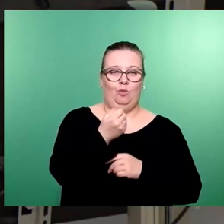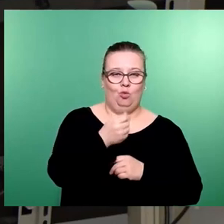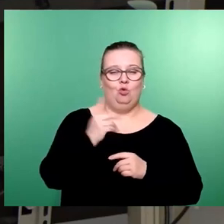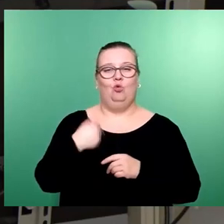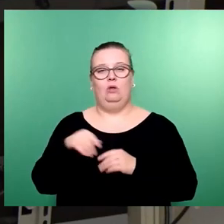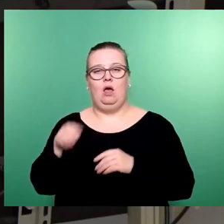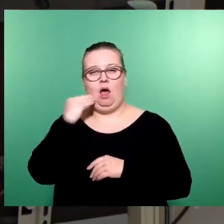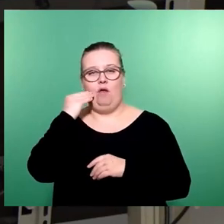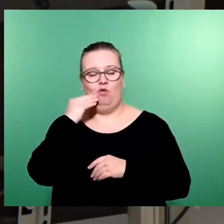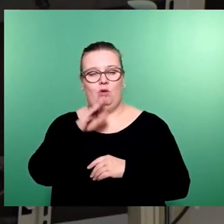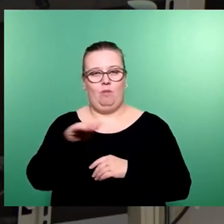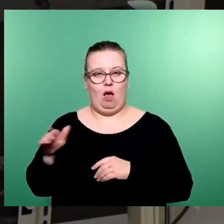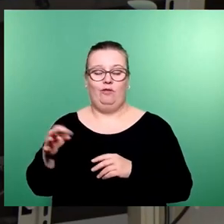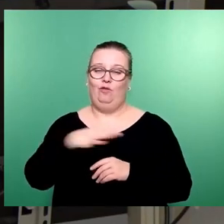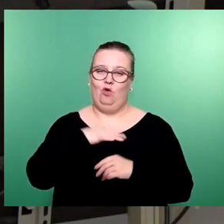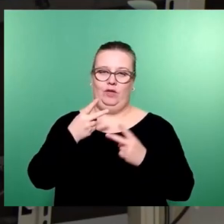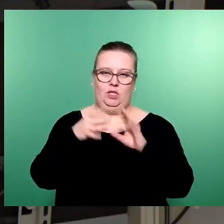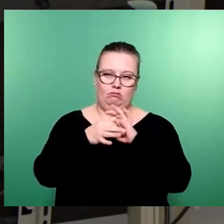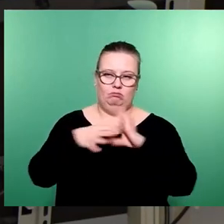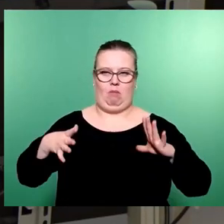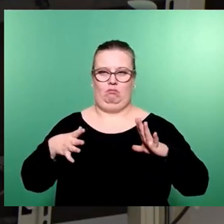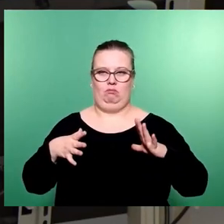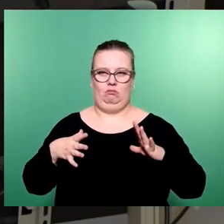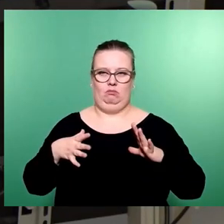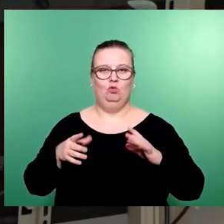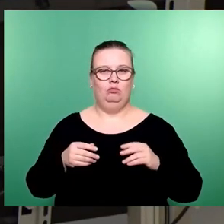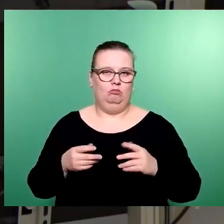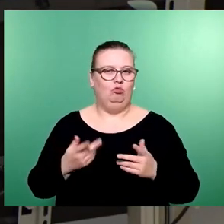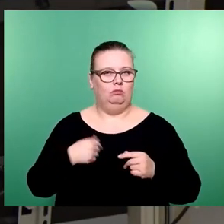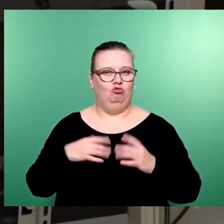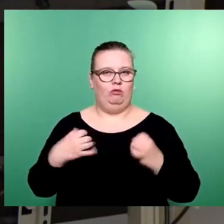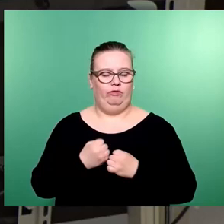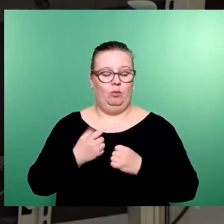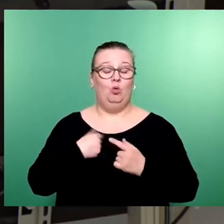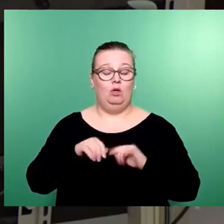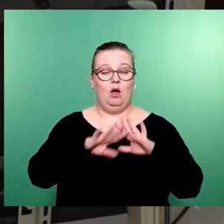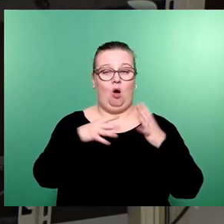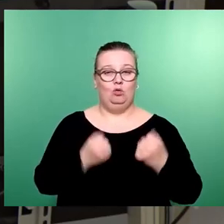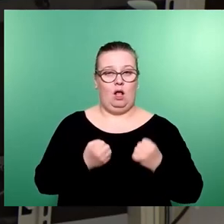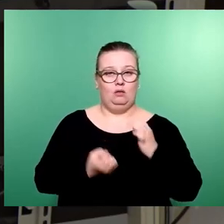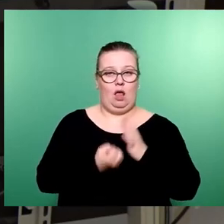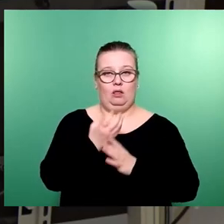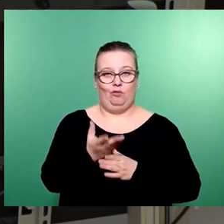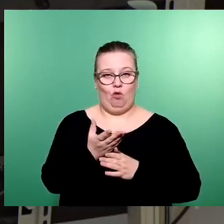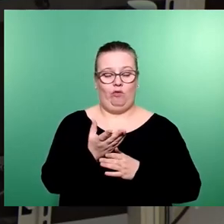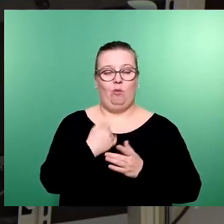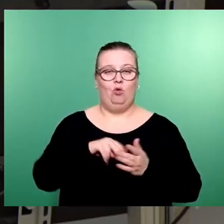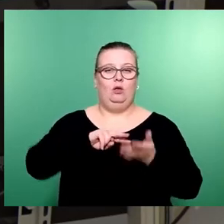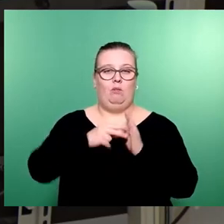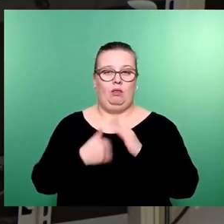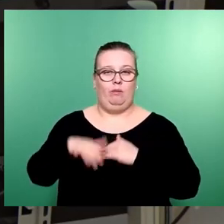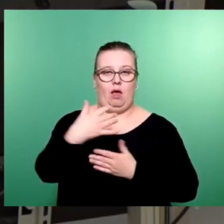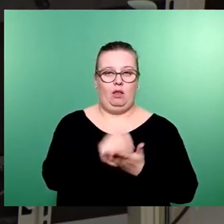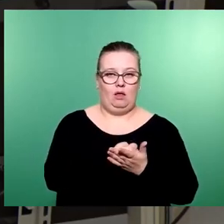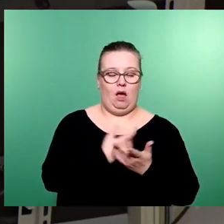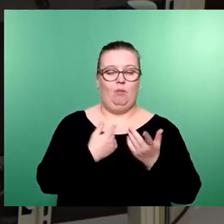entkoppelt, was für uns als FDP-Fraktion ein sehr wesentliches Anliegen war. Der Ansatz im Haushaltsentwurf wird um die geplanten Mehreinnahmen aus